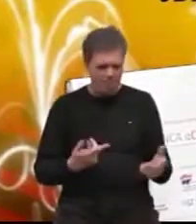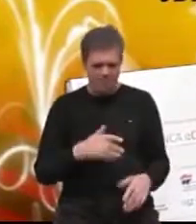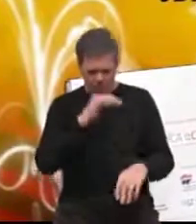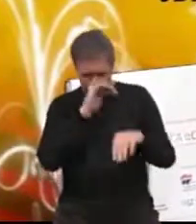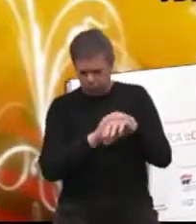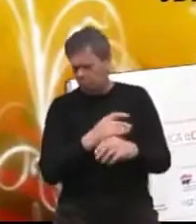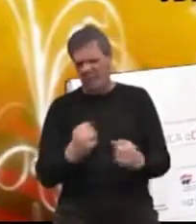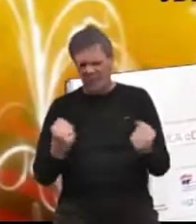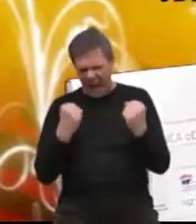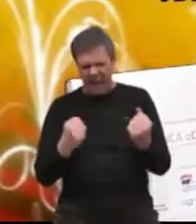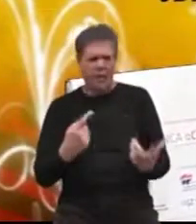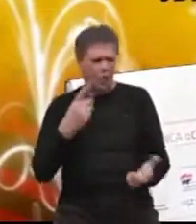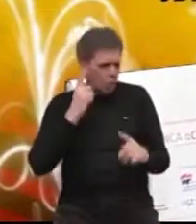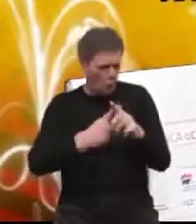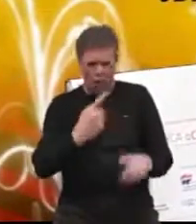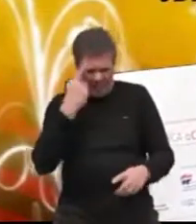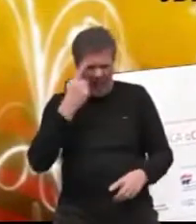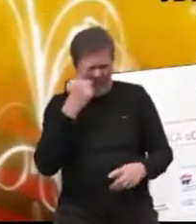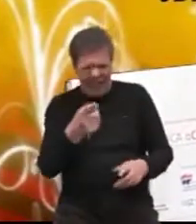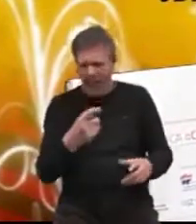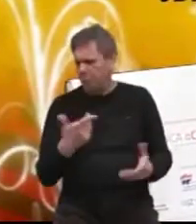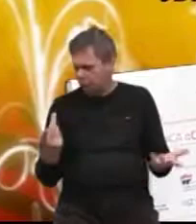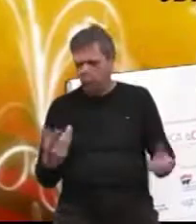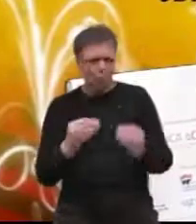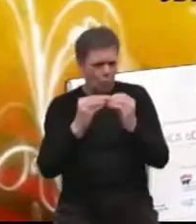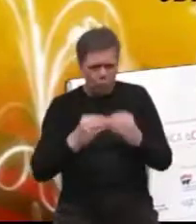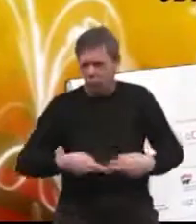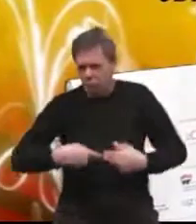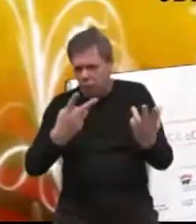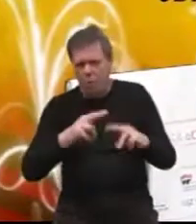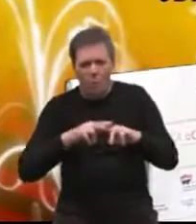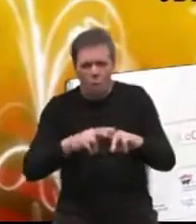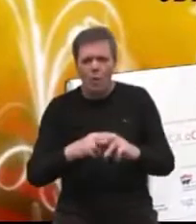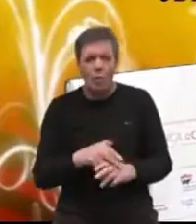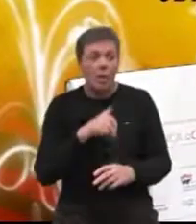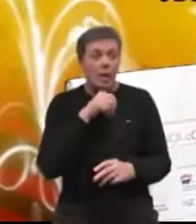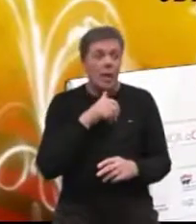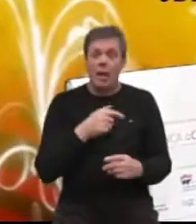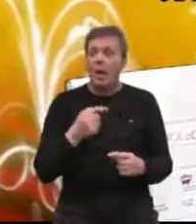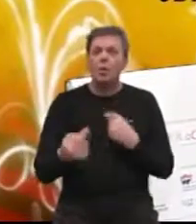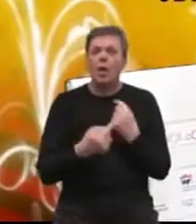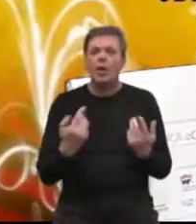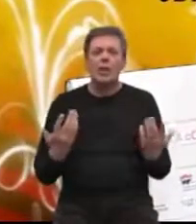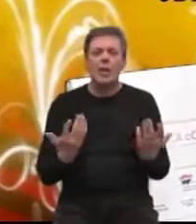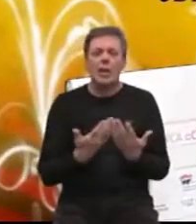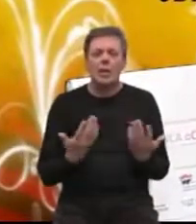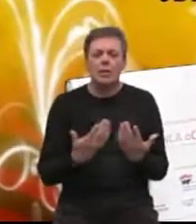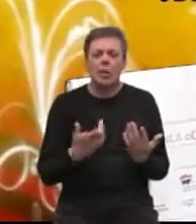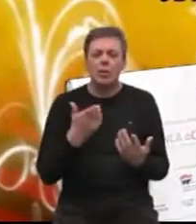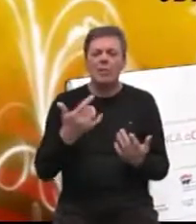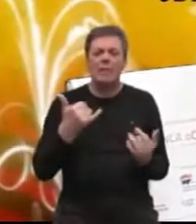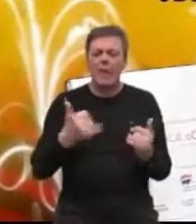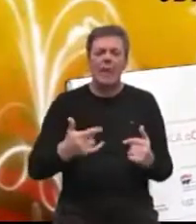jaki, upućuje u sustav, u bolnicu, bilo gdje i dešava se to što ste vi